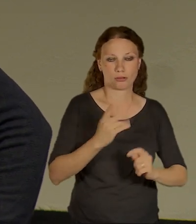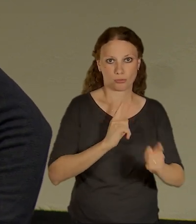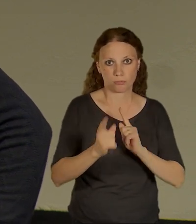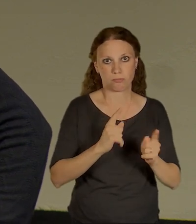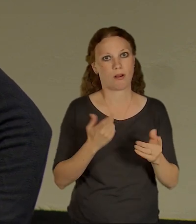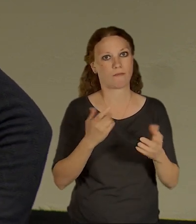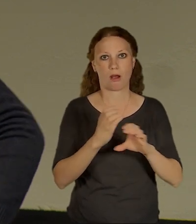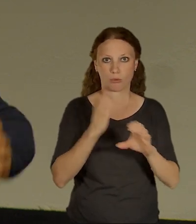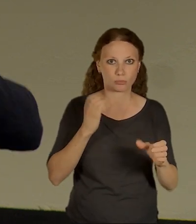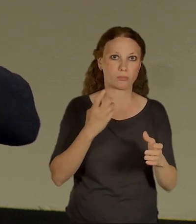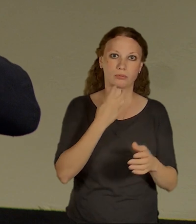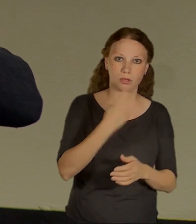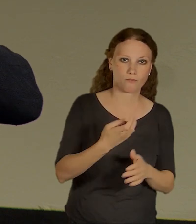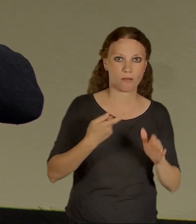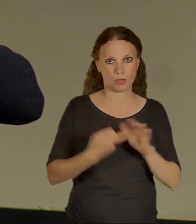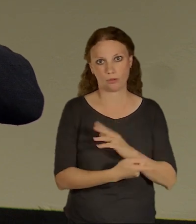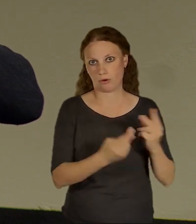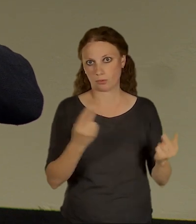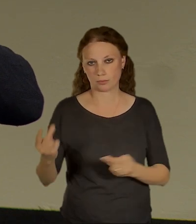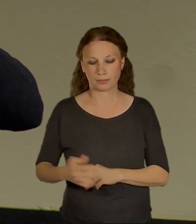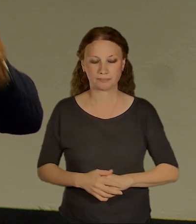v rámci tramvaje, metra a tak dále.